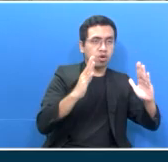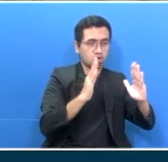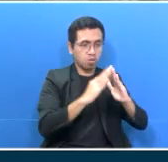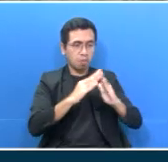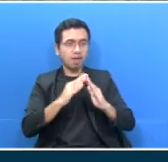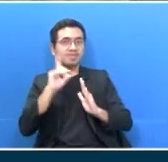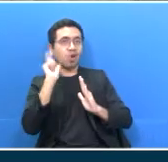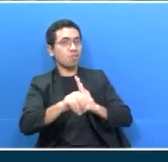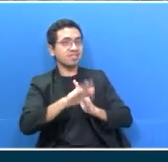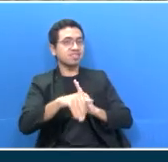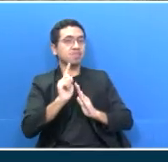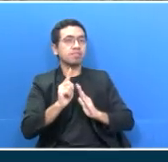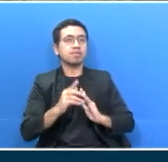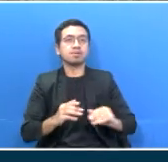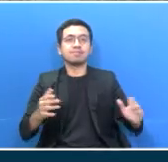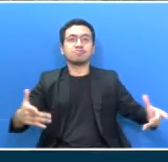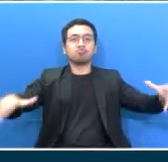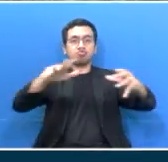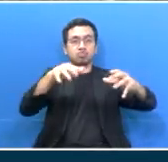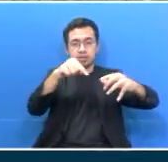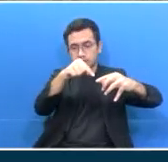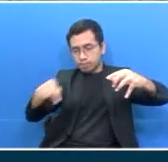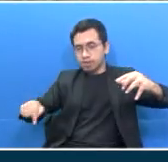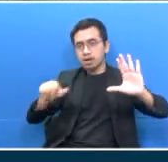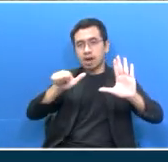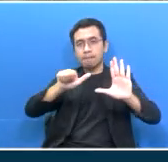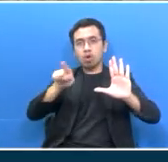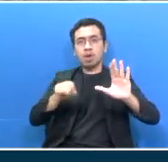berjarak 6,5 km dari puncak Gunung Merapi.